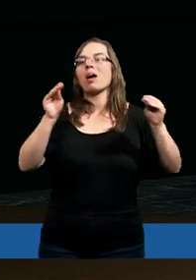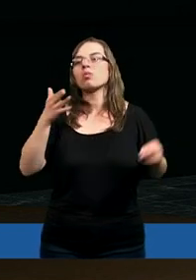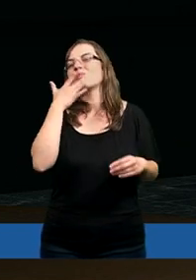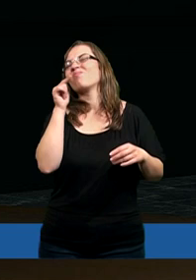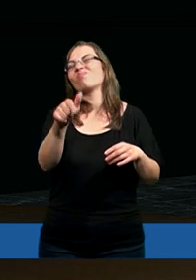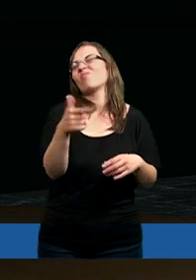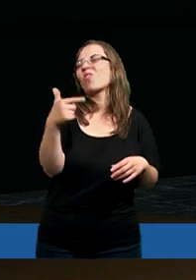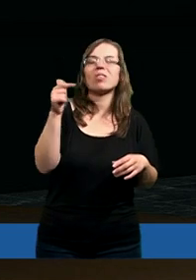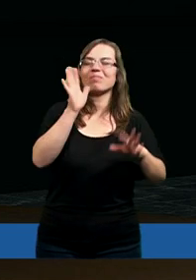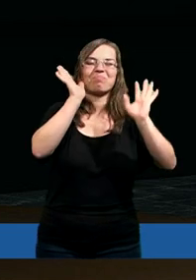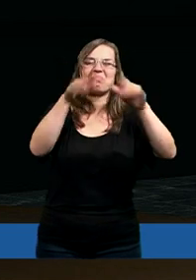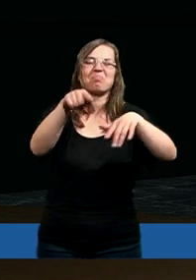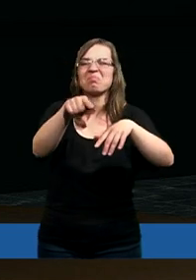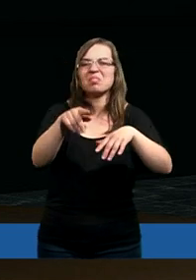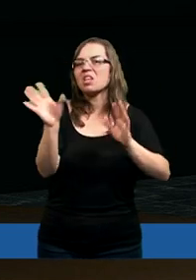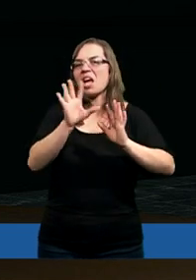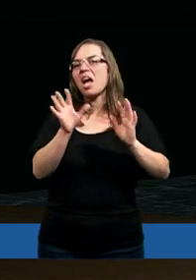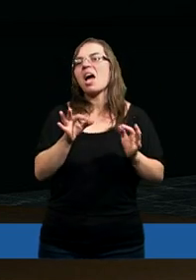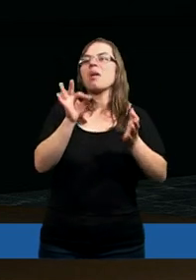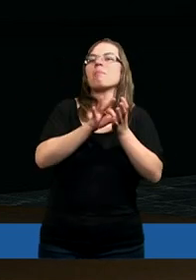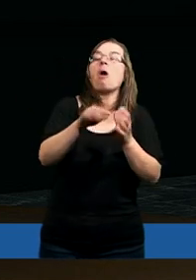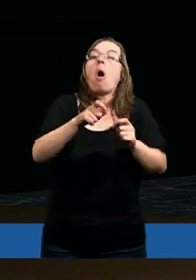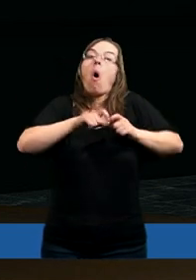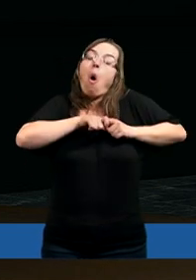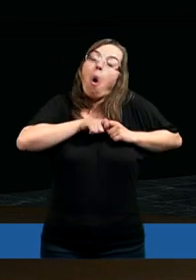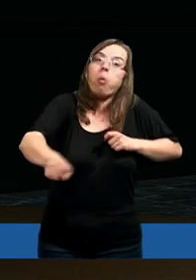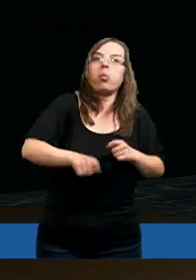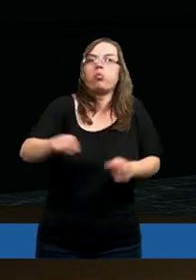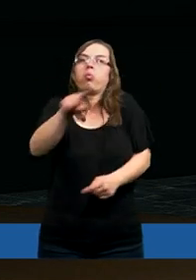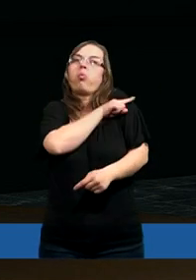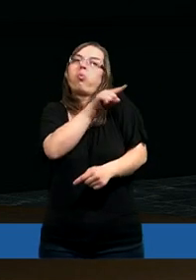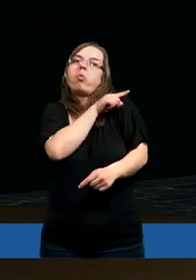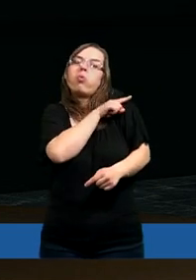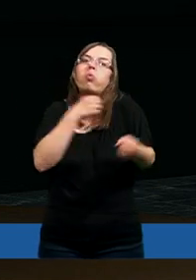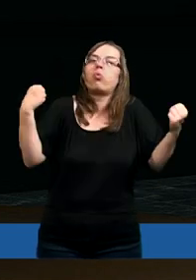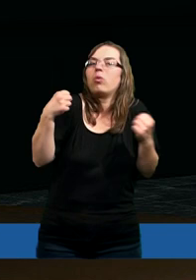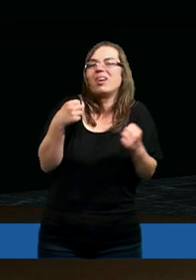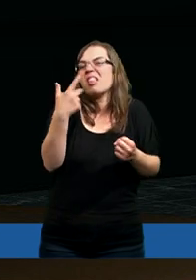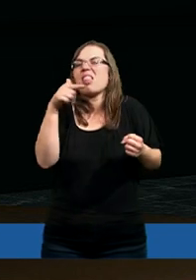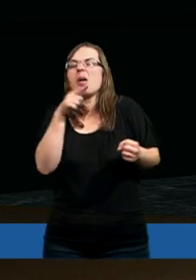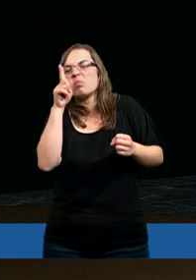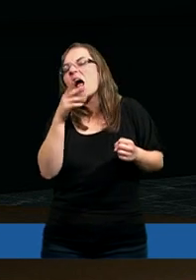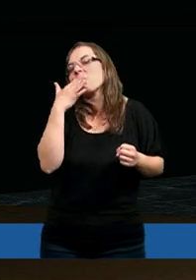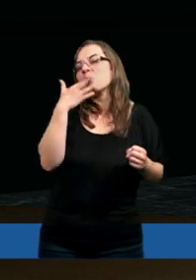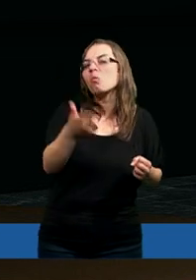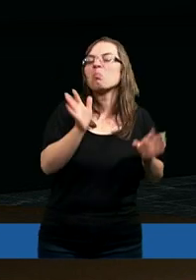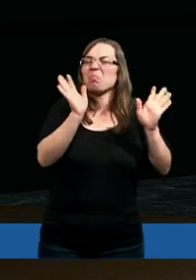nauczyciel, to nie trzeba tak, nie musicie znów tak rygorystycznie podchodzić do pewnych rzeczy.